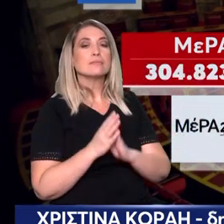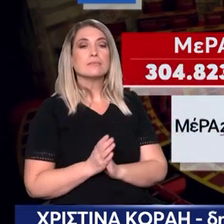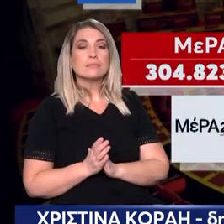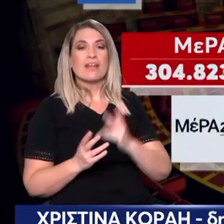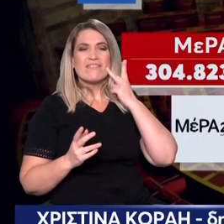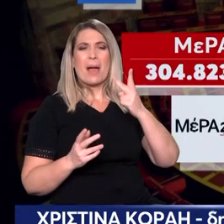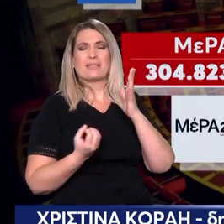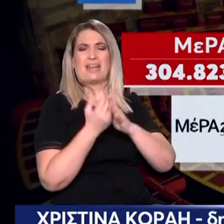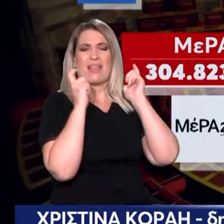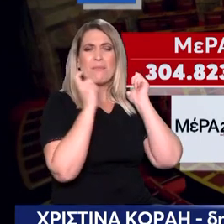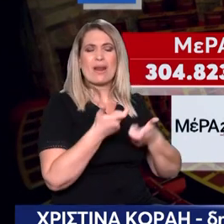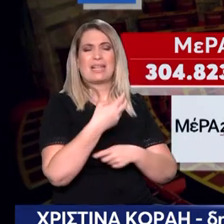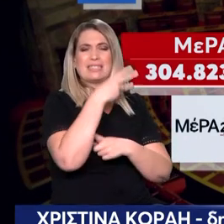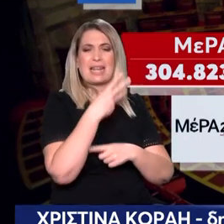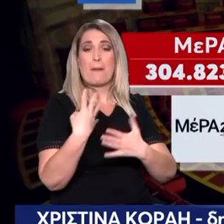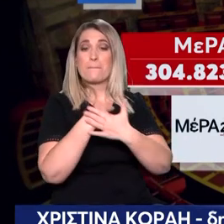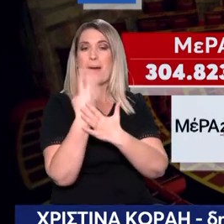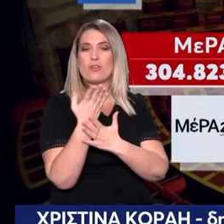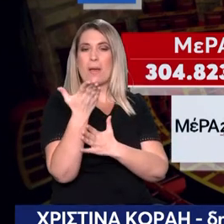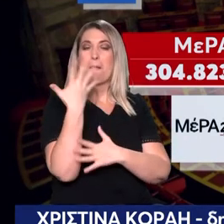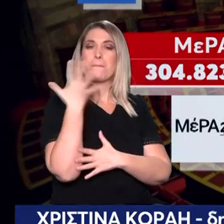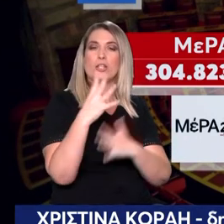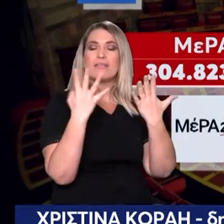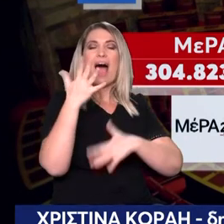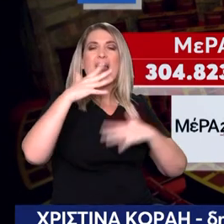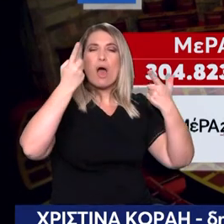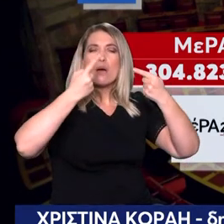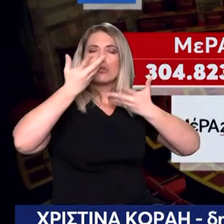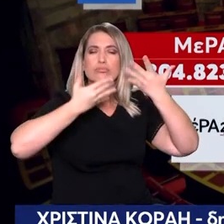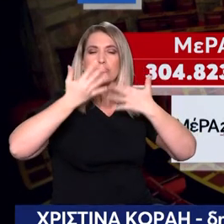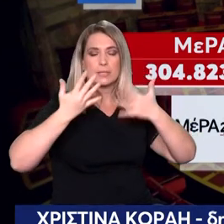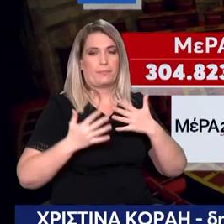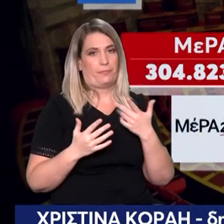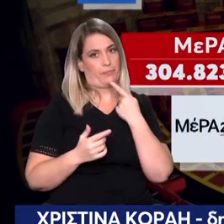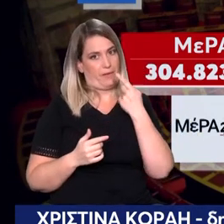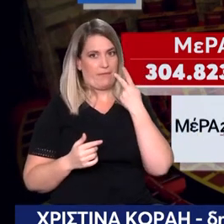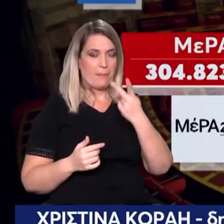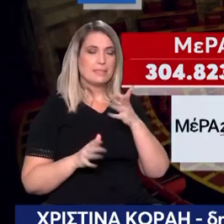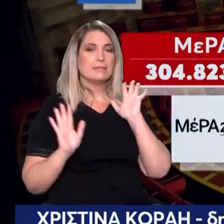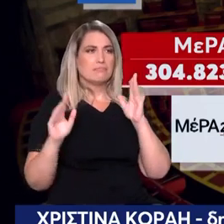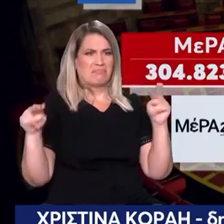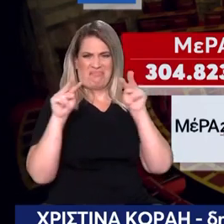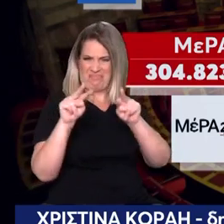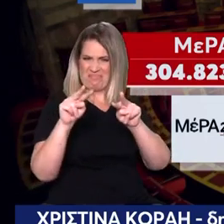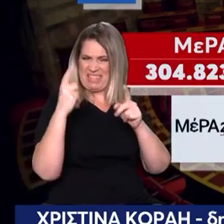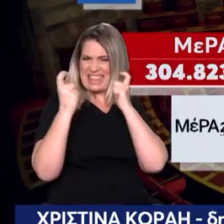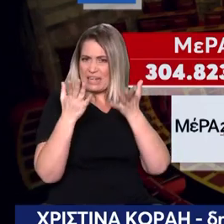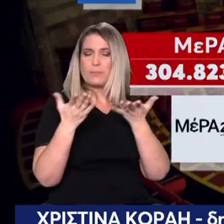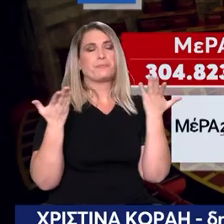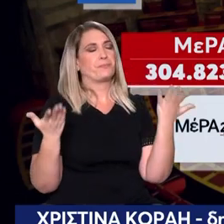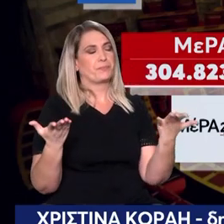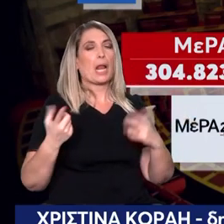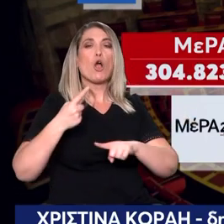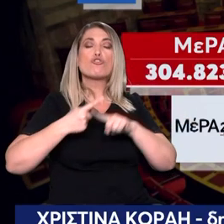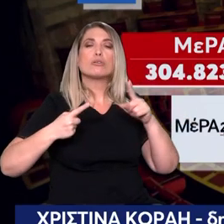ευρώ. Το ΠΑΣΟΚ 5173 να εκτιγήσω κάτι τώρα γιατί όποιος το βλέπει αυτό σου λέει τι είναι τούτο. Πρώτα απ' όλα οι επιχορηγήσεις